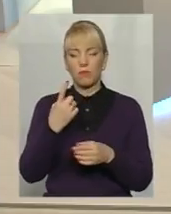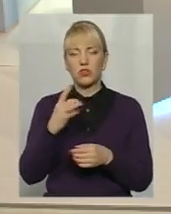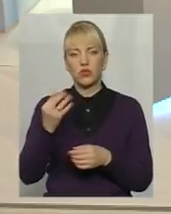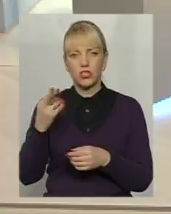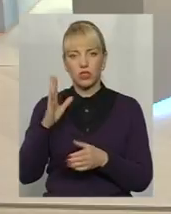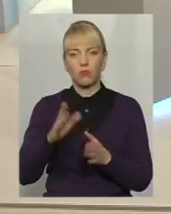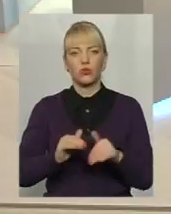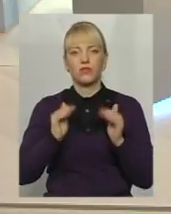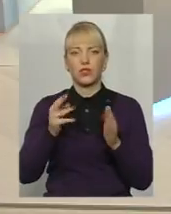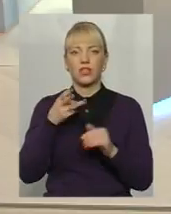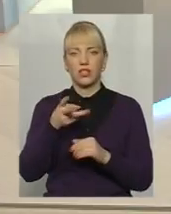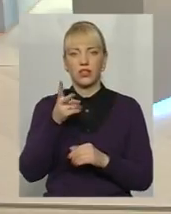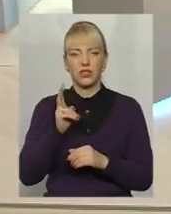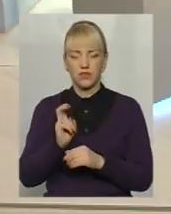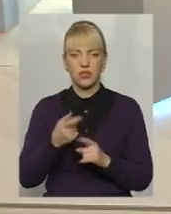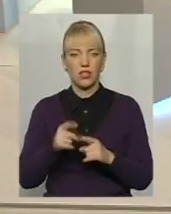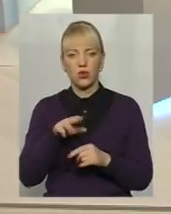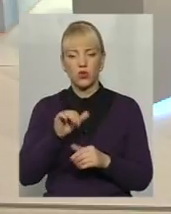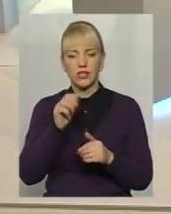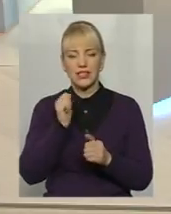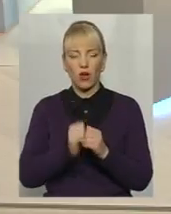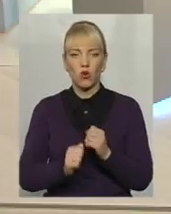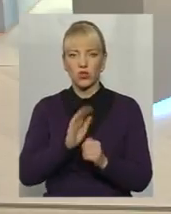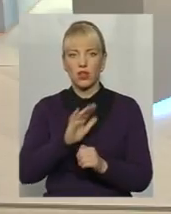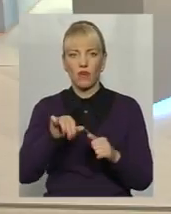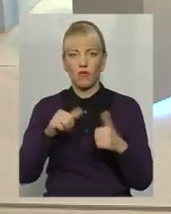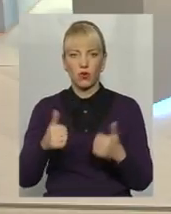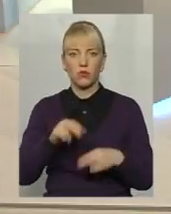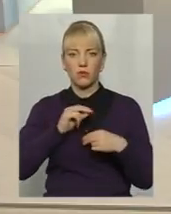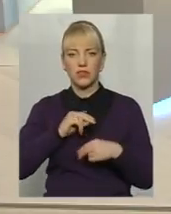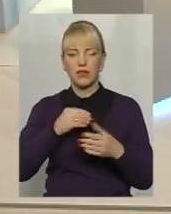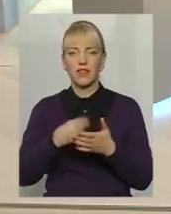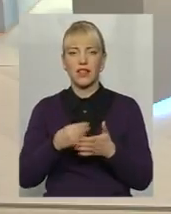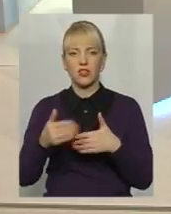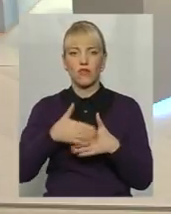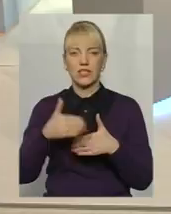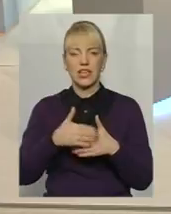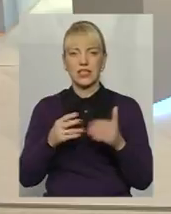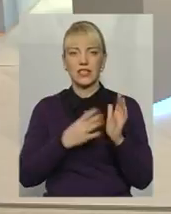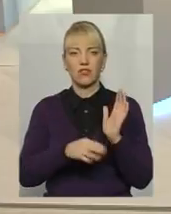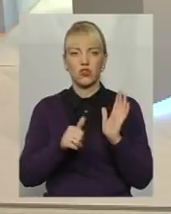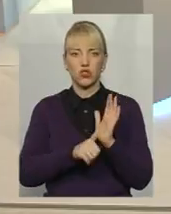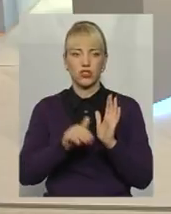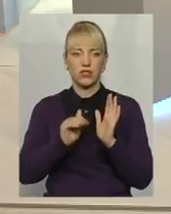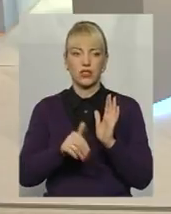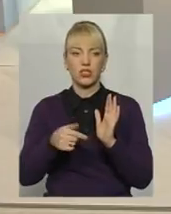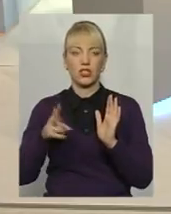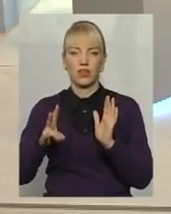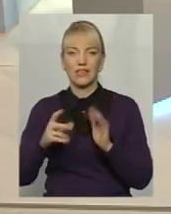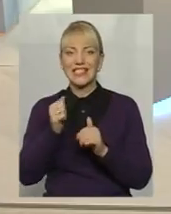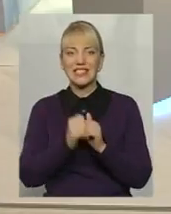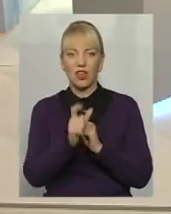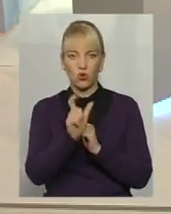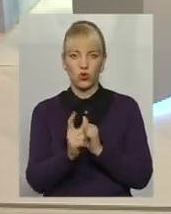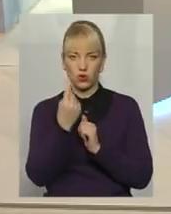заробітна плата 32 тисячі, то за кожного неоформленого працівника фінансова санкція 96 тисяч гривень. За кожного